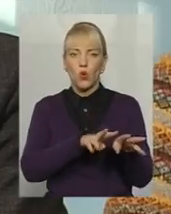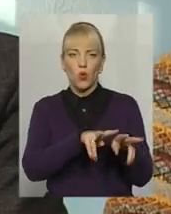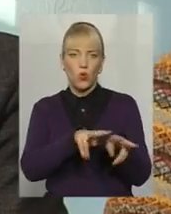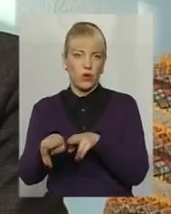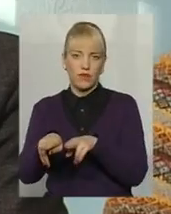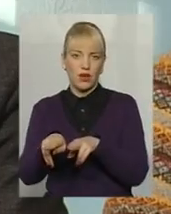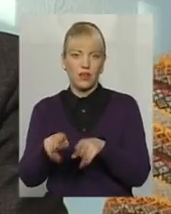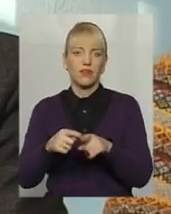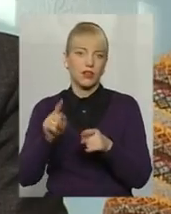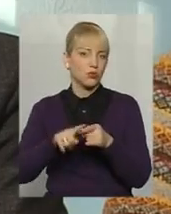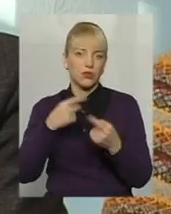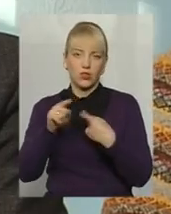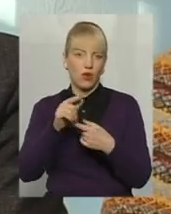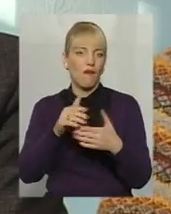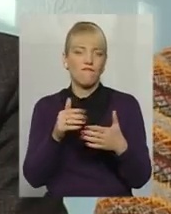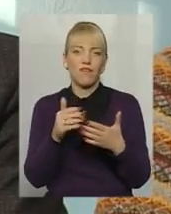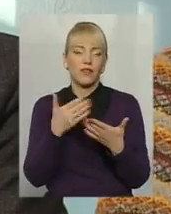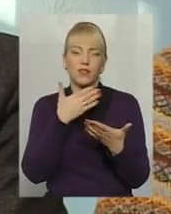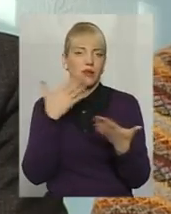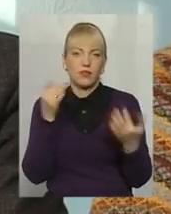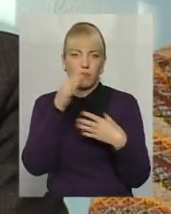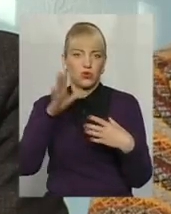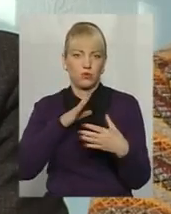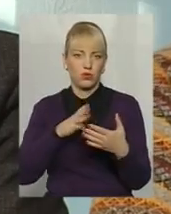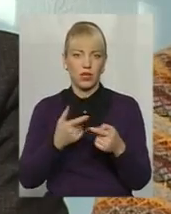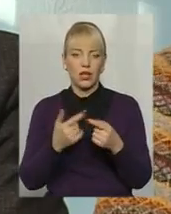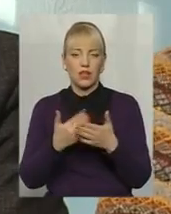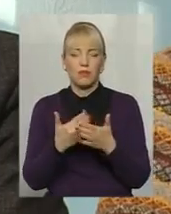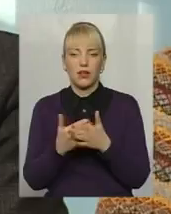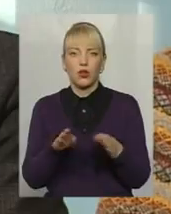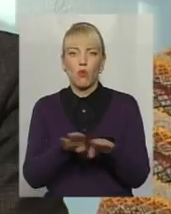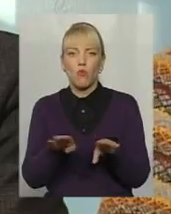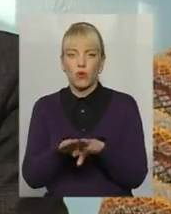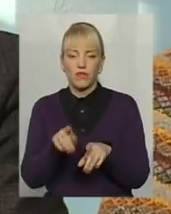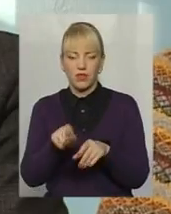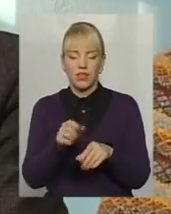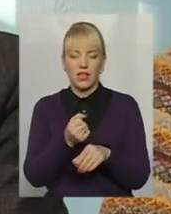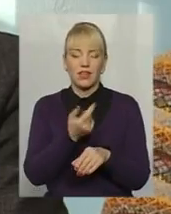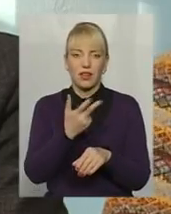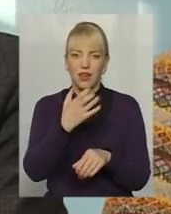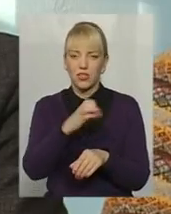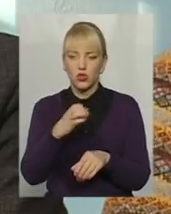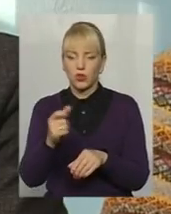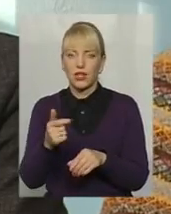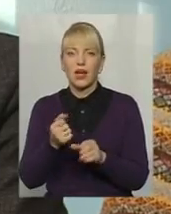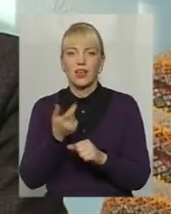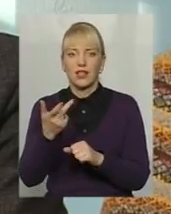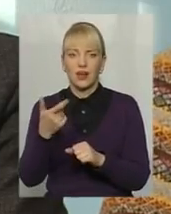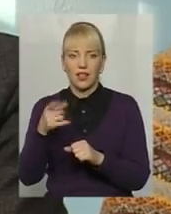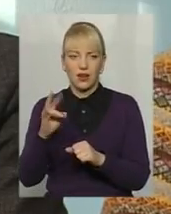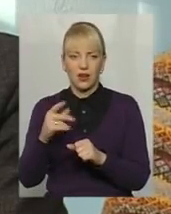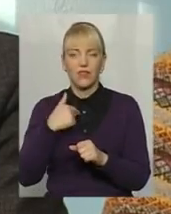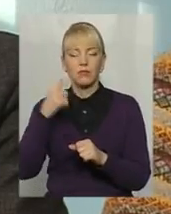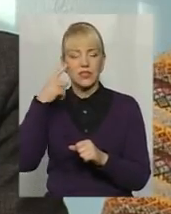Іншого варіанту тут практично немає. Тому що порівняти в кілька сот чи навіть тисячу дві гривень різниці в заробітній платі, ми знаємо завжди,